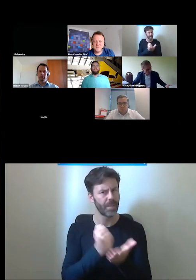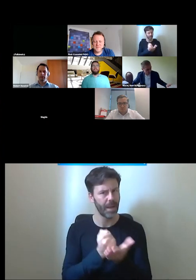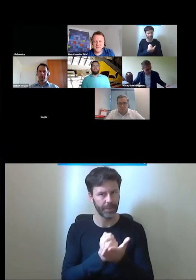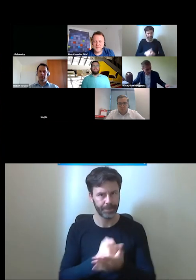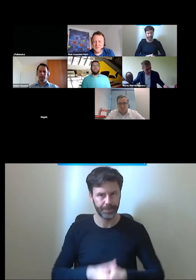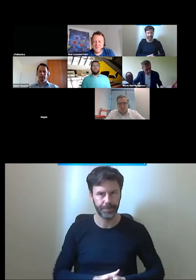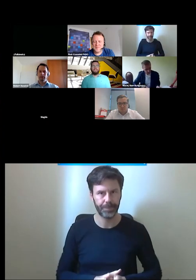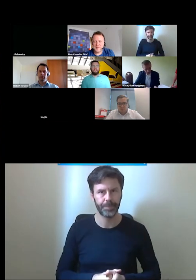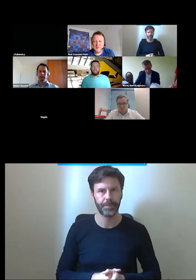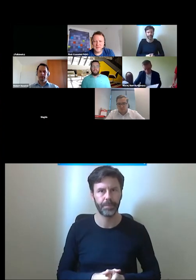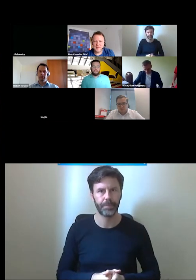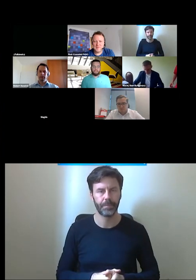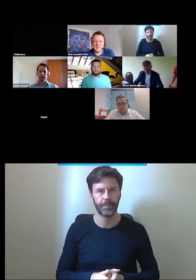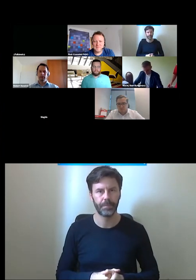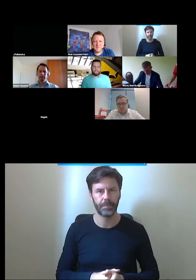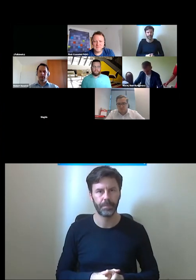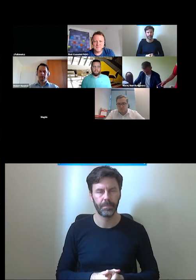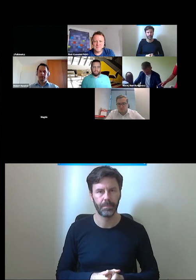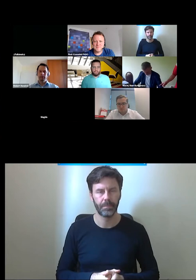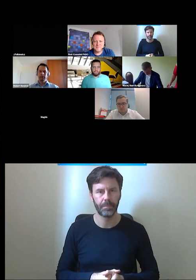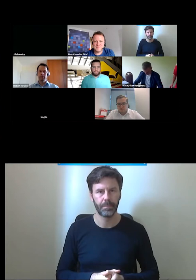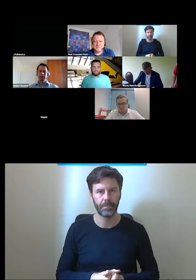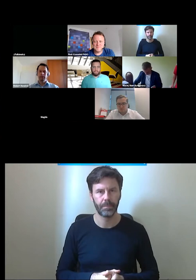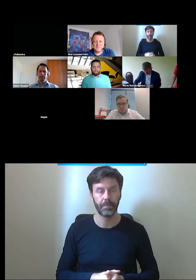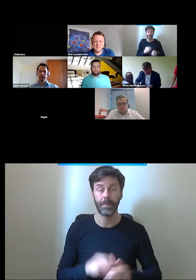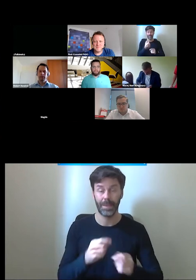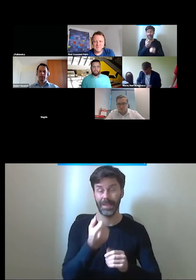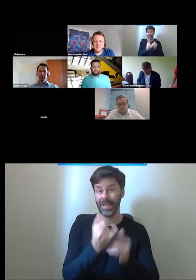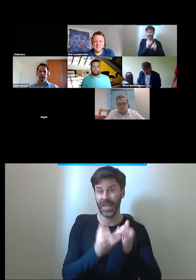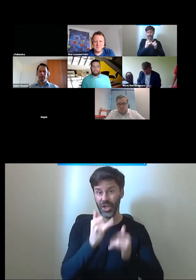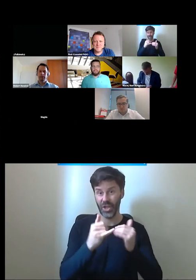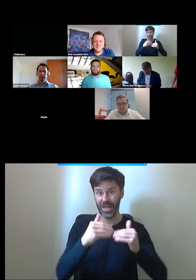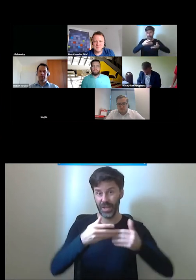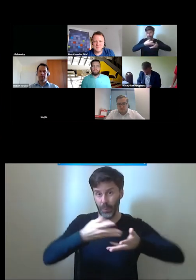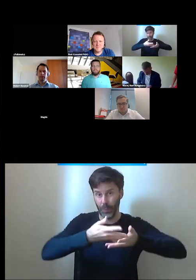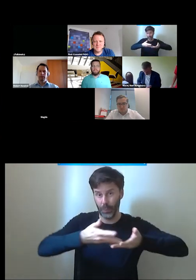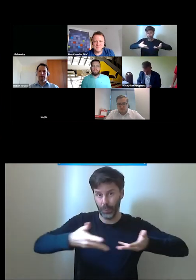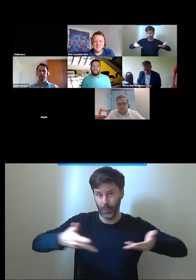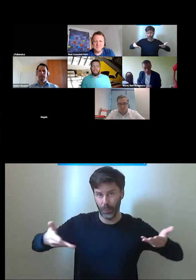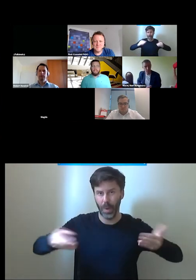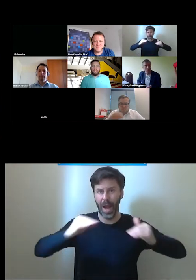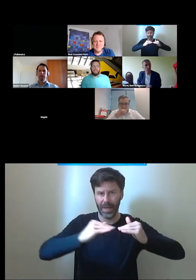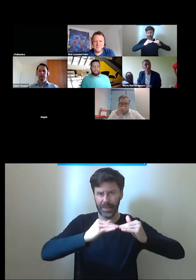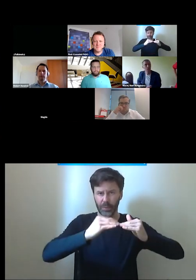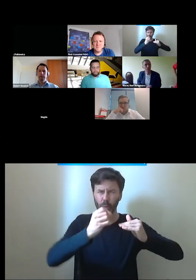to świetnie rozwiązana niewielka różnica terenu, niewielka różnica wysokości